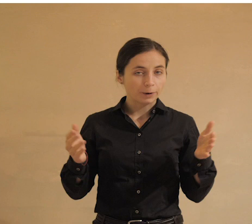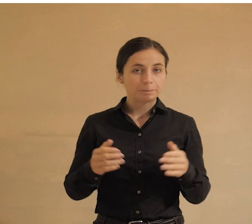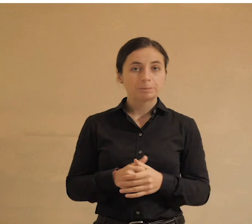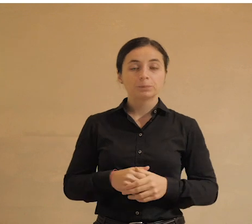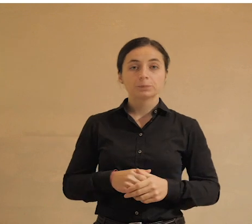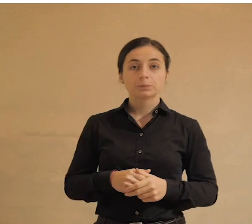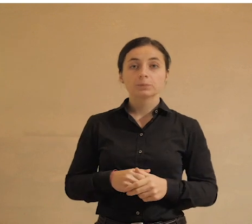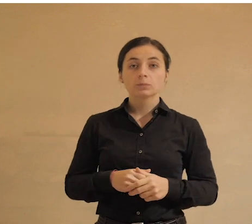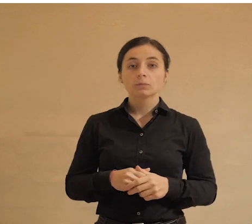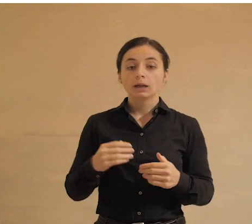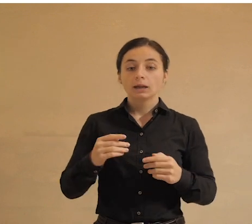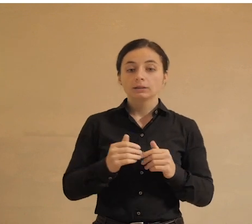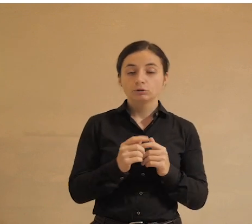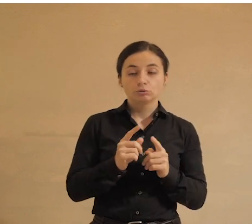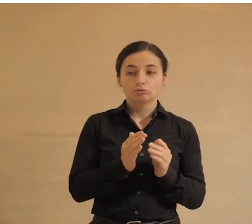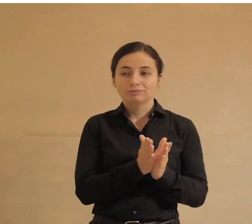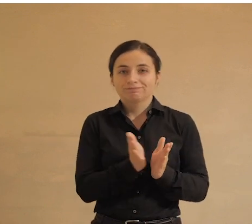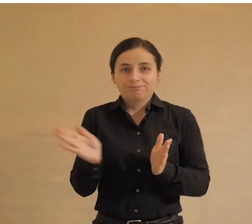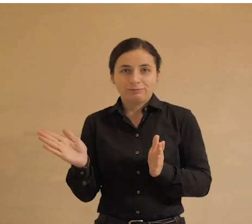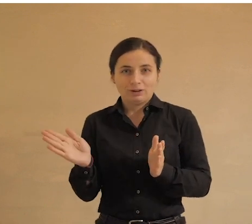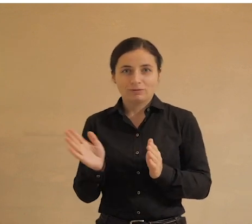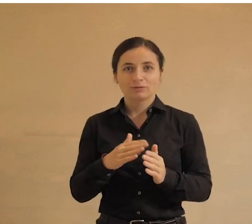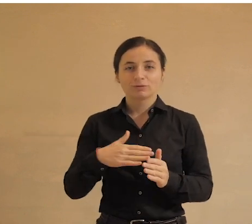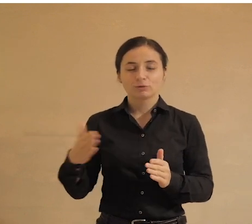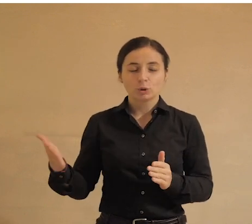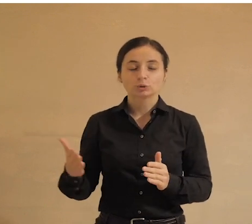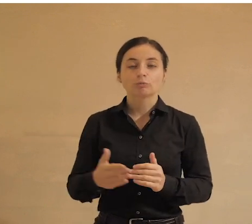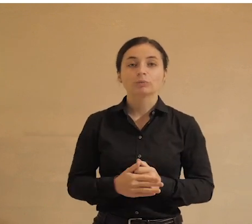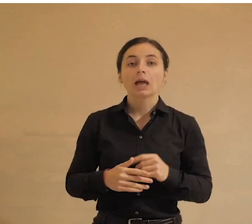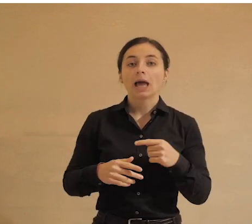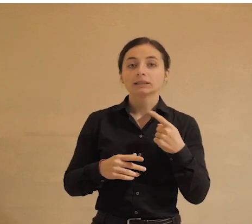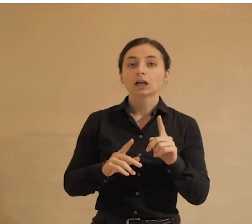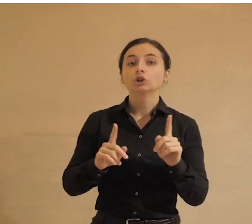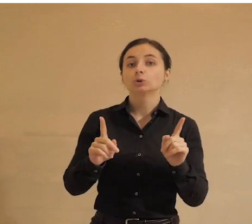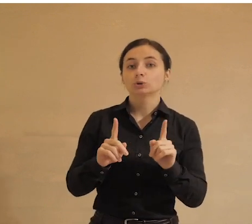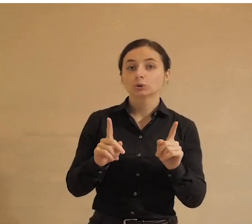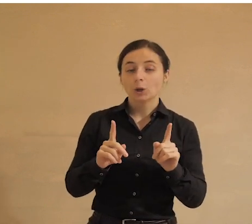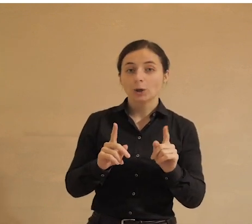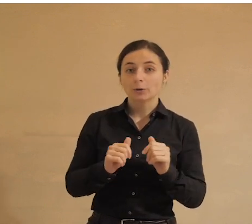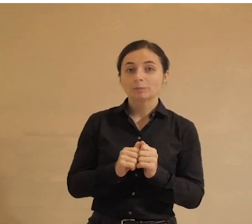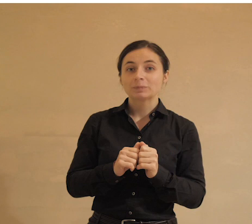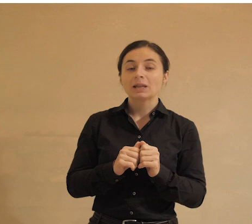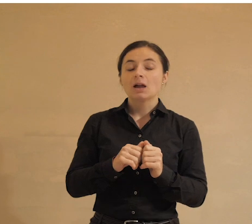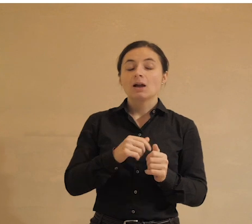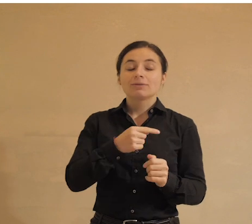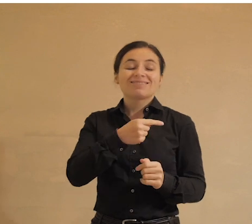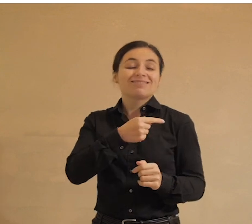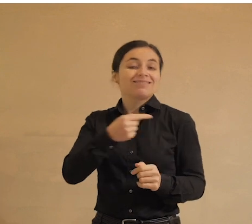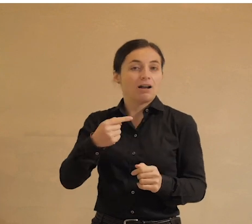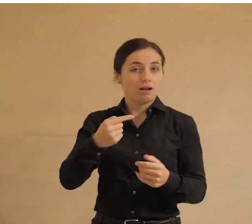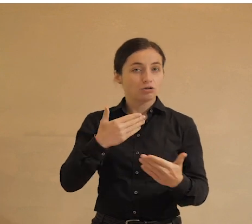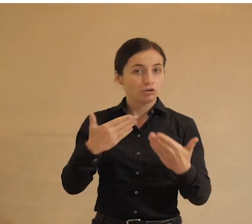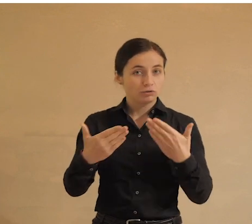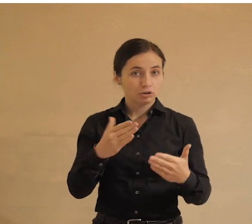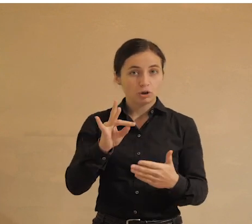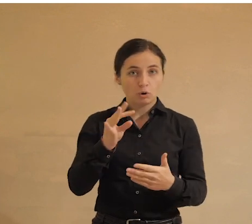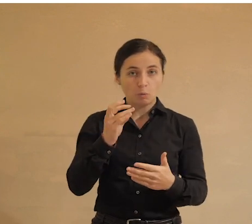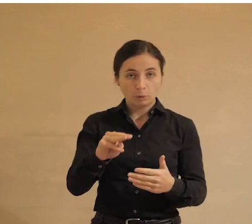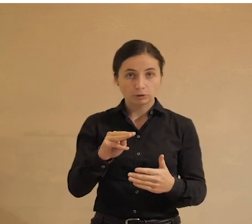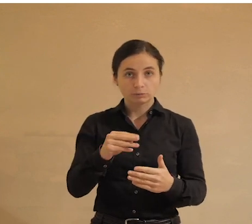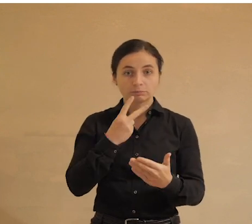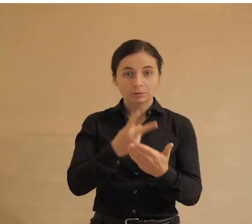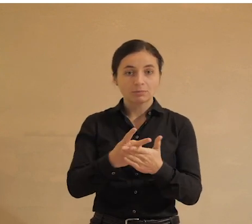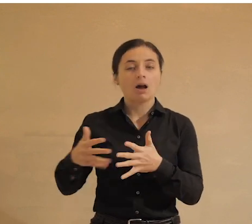Значит, забегая немножко в сторону, не забегая в сторону, отбегая в сторону, скажу, что резко негативное отношение к роботу-судии